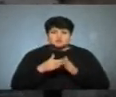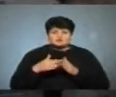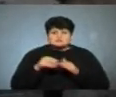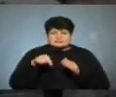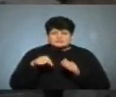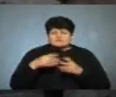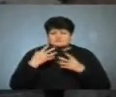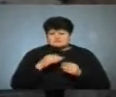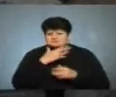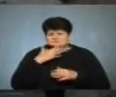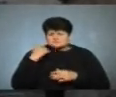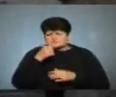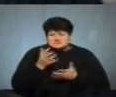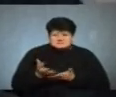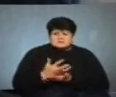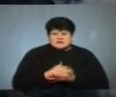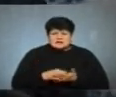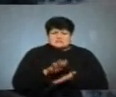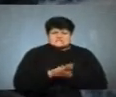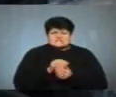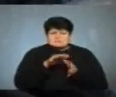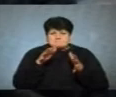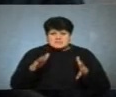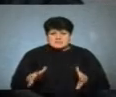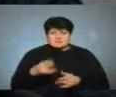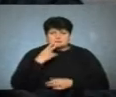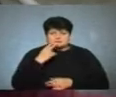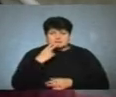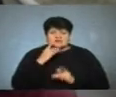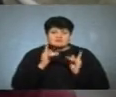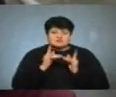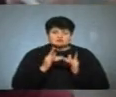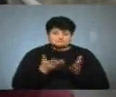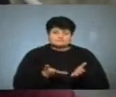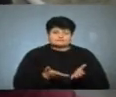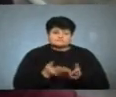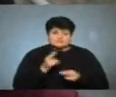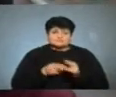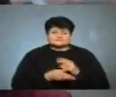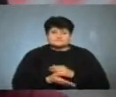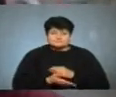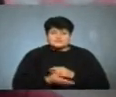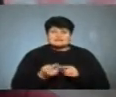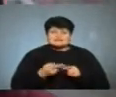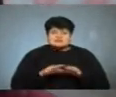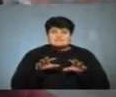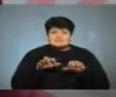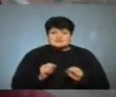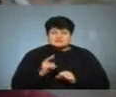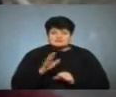вже десятиліттями збирає сміття в себе. Недопало куліжку, от і наслідки. А це власник квартири Богдан Мартинів.